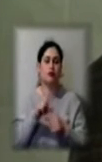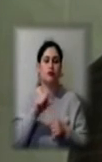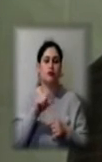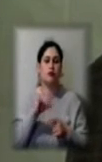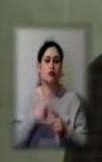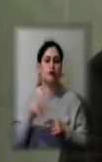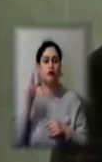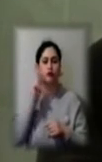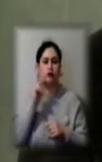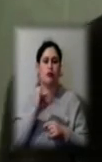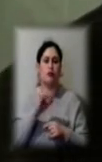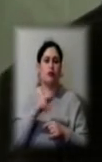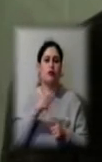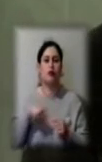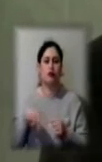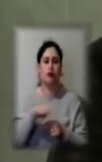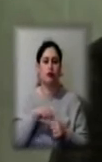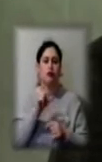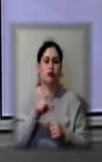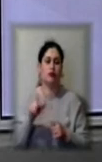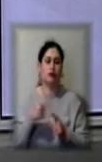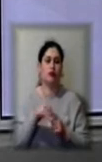підоточення, і відбору проб.